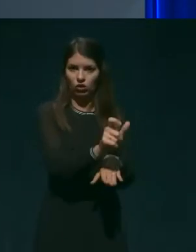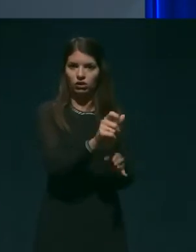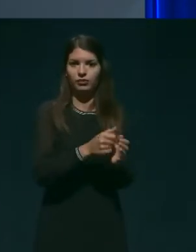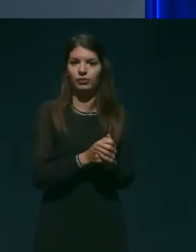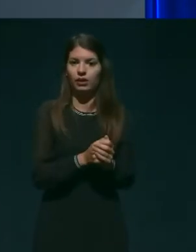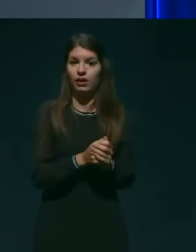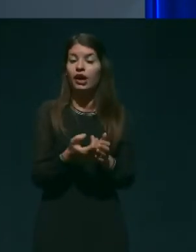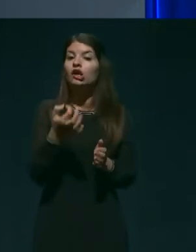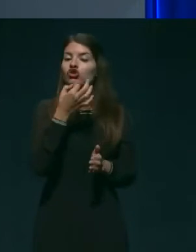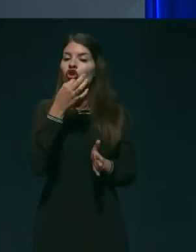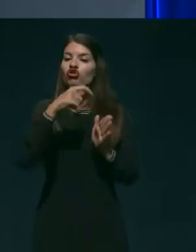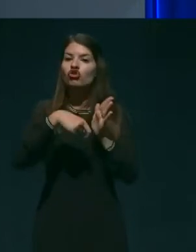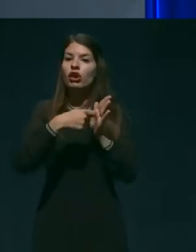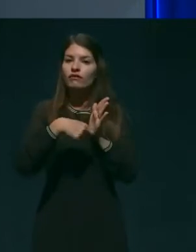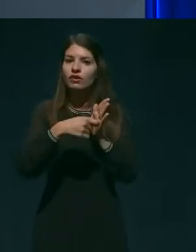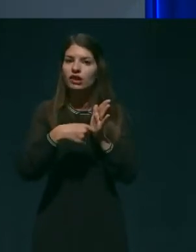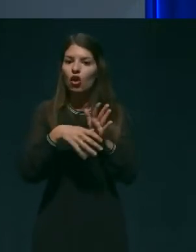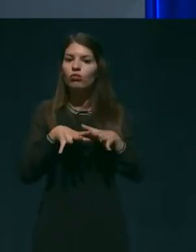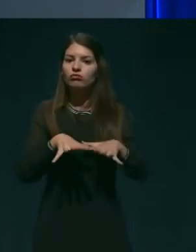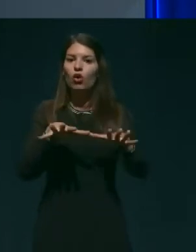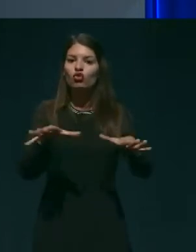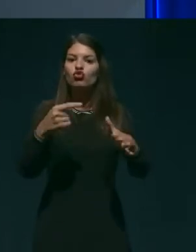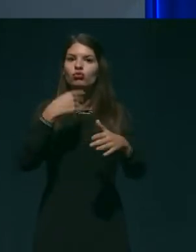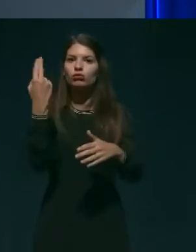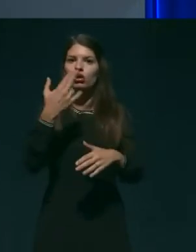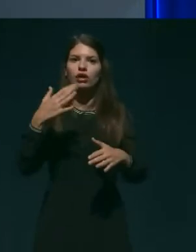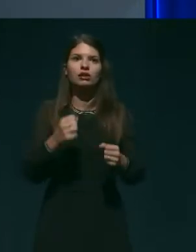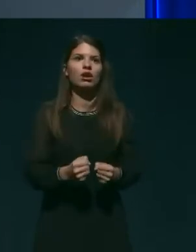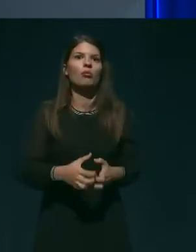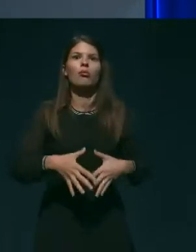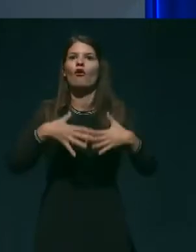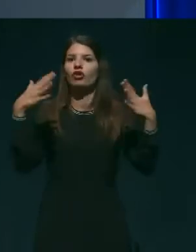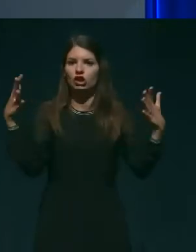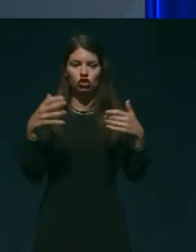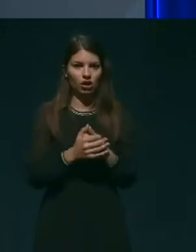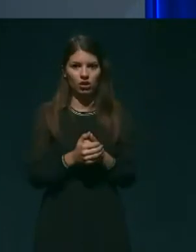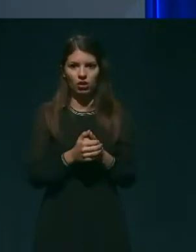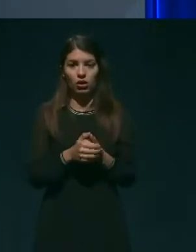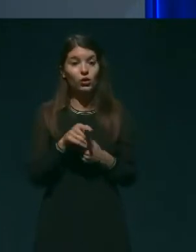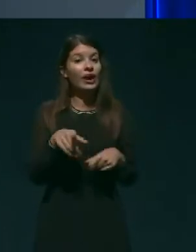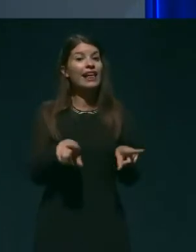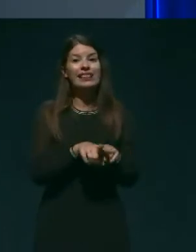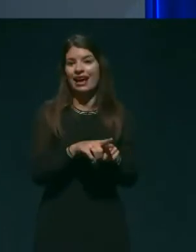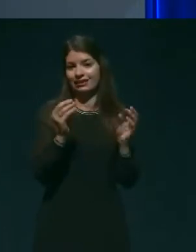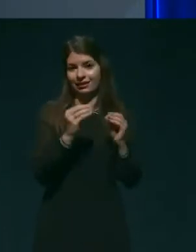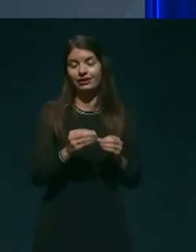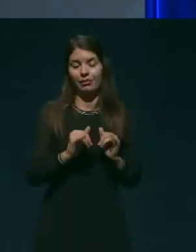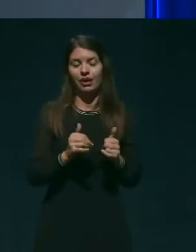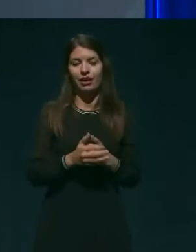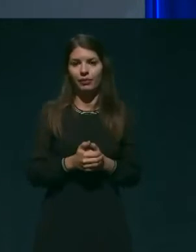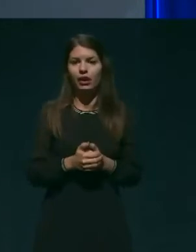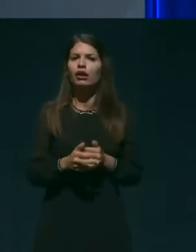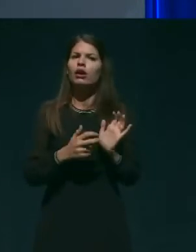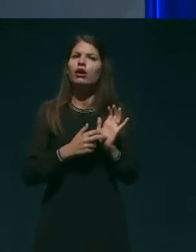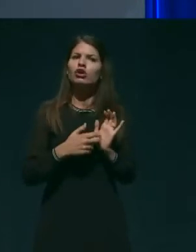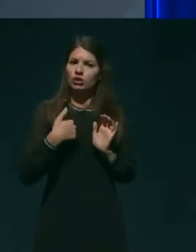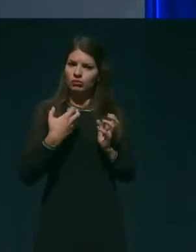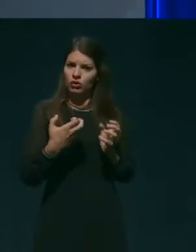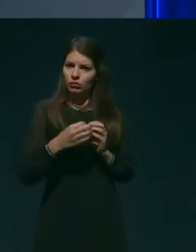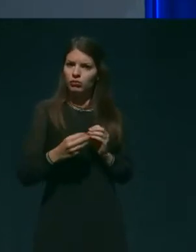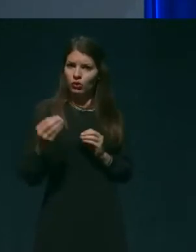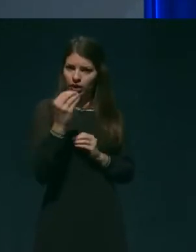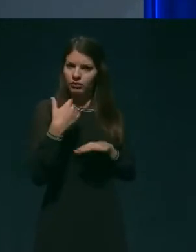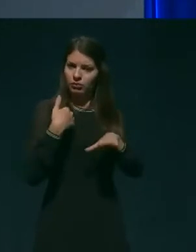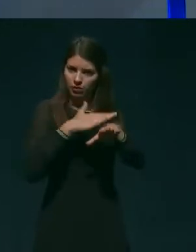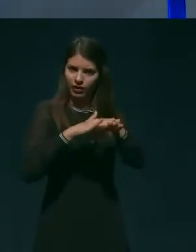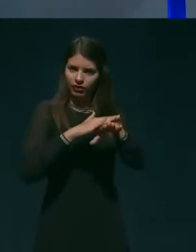okušb v Sloveniji drastično povečevalo. Enak sistem. Pa še nekaj bi dodala se, pravično, zdaj sem